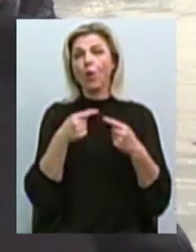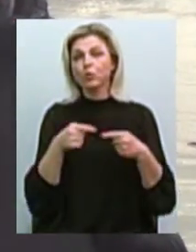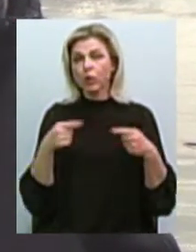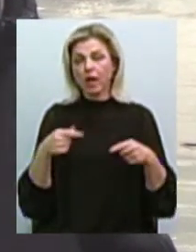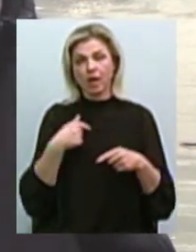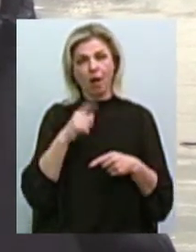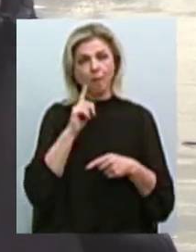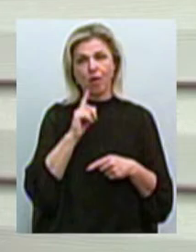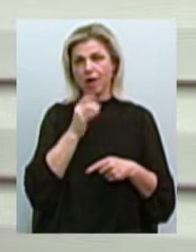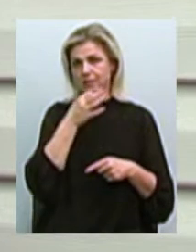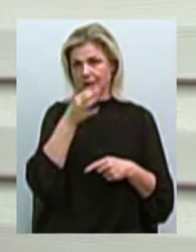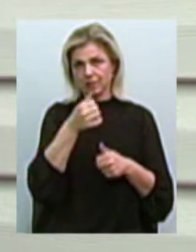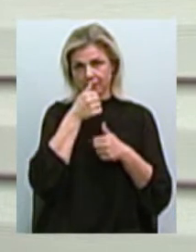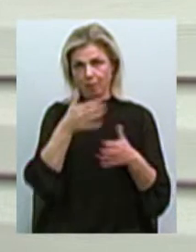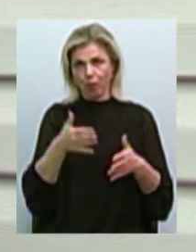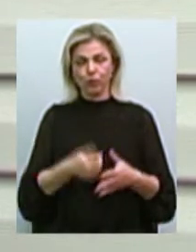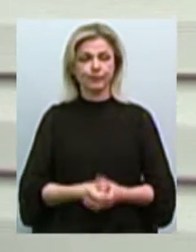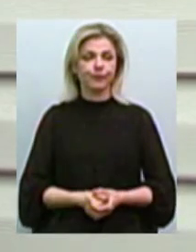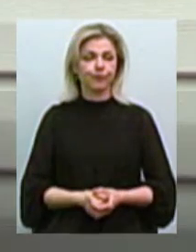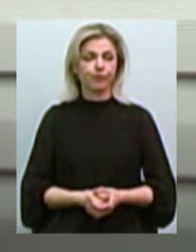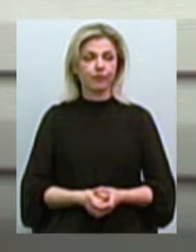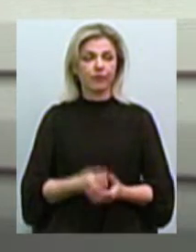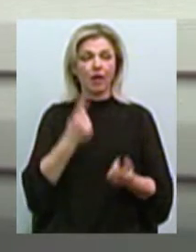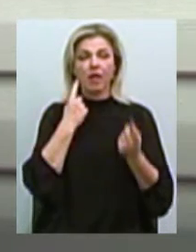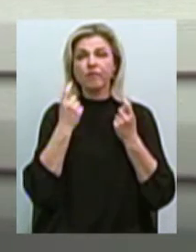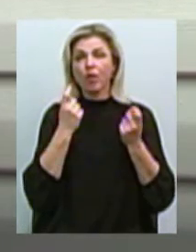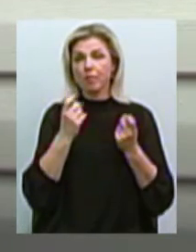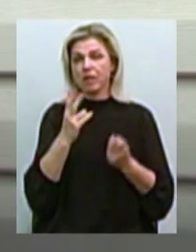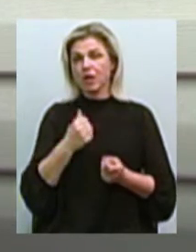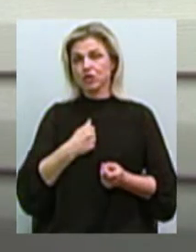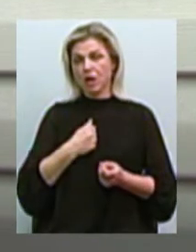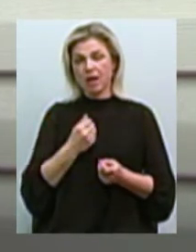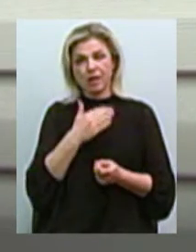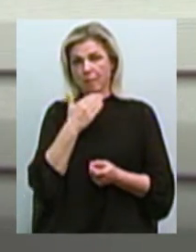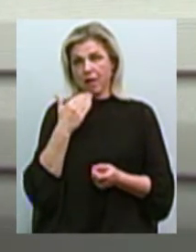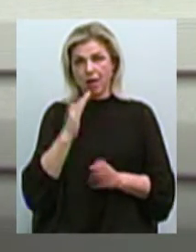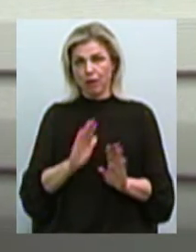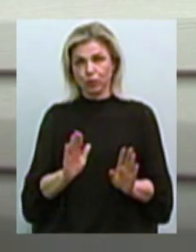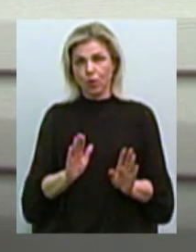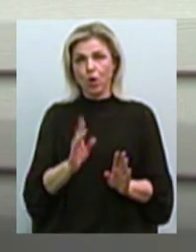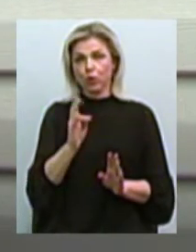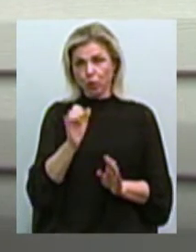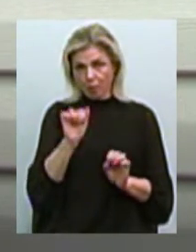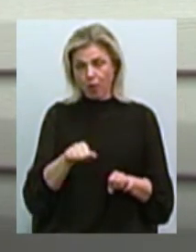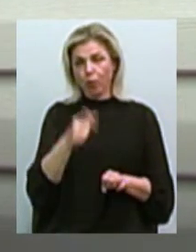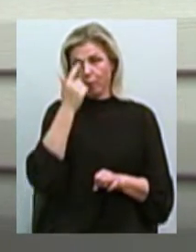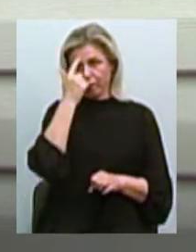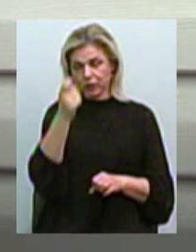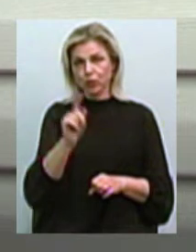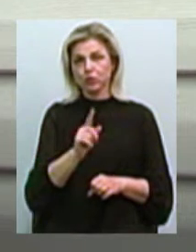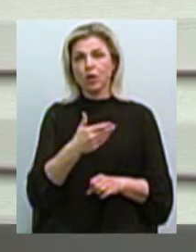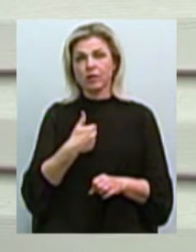нічого не можу. Інформації, на жаль, дуже небагато. Лише я можу повідомити те, що нам